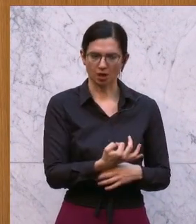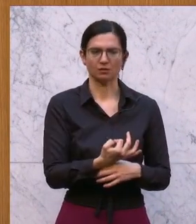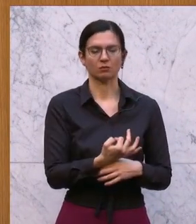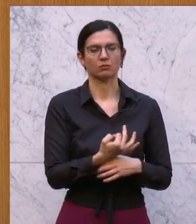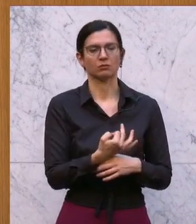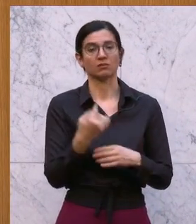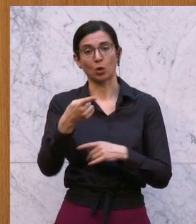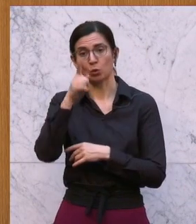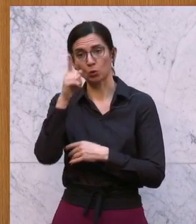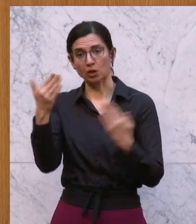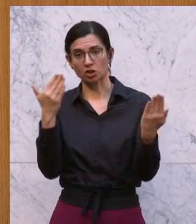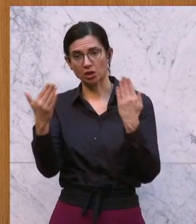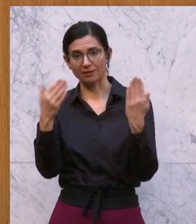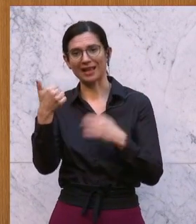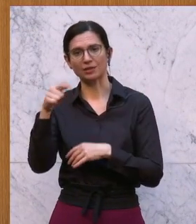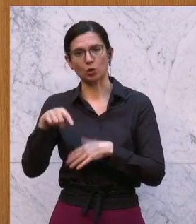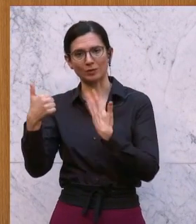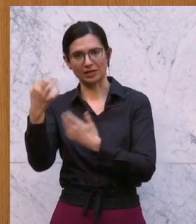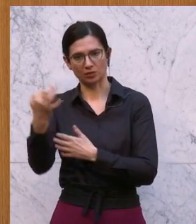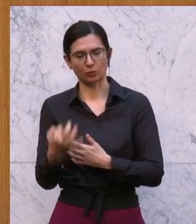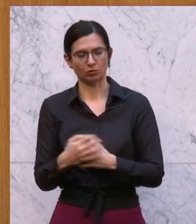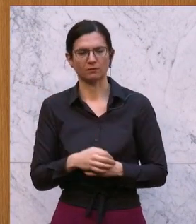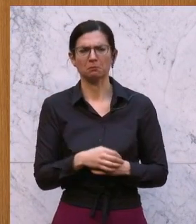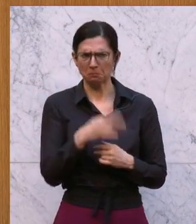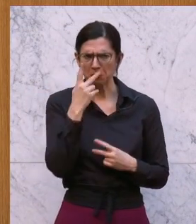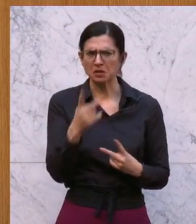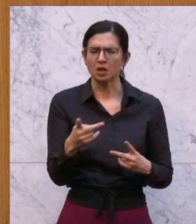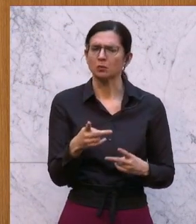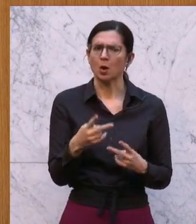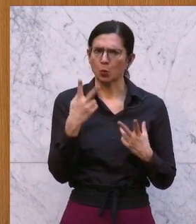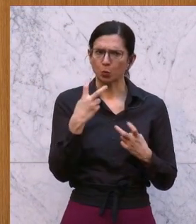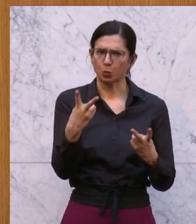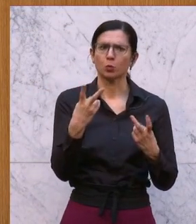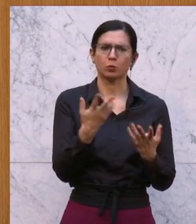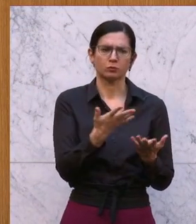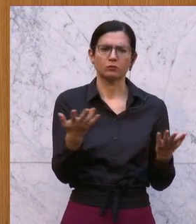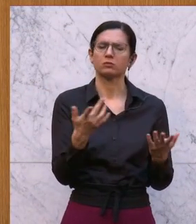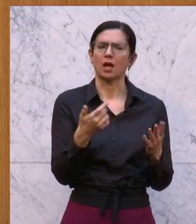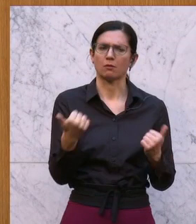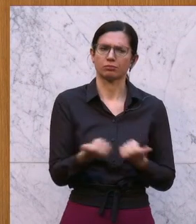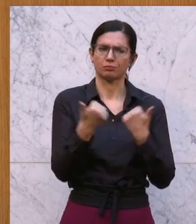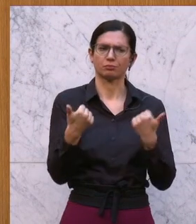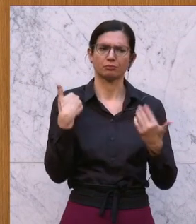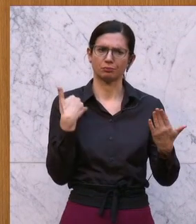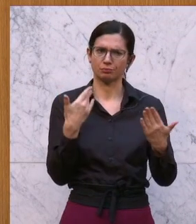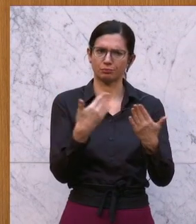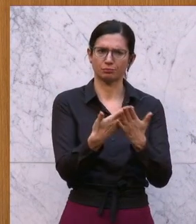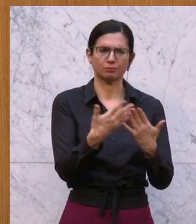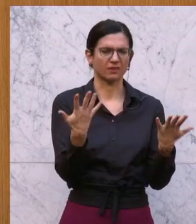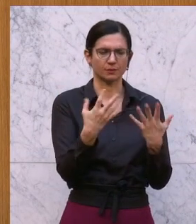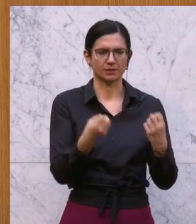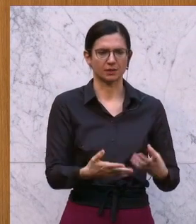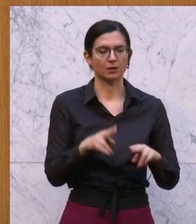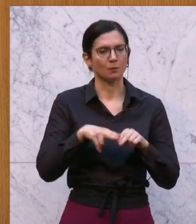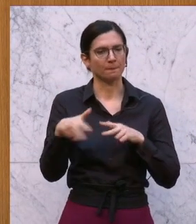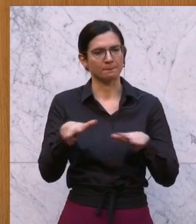demgegenüber Deutschland 1,6 Prozent. Also das ist schon wirklich herausragend, was die letzten Jahre passiert waren. Da dürfen wir der